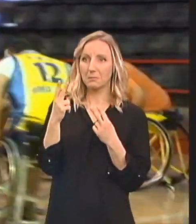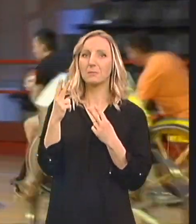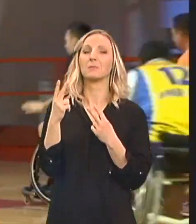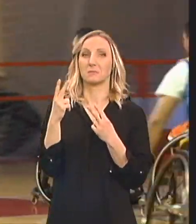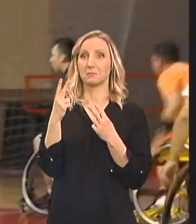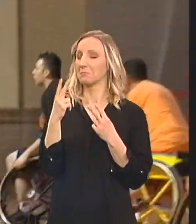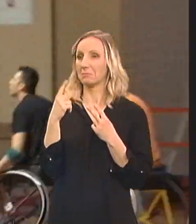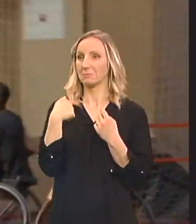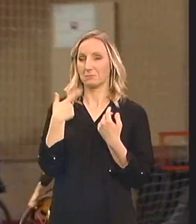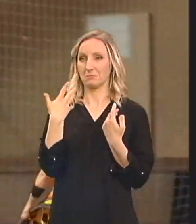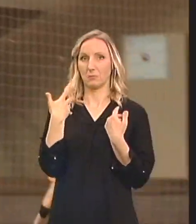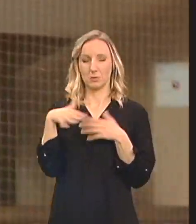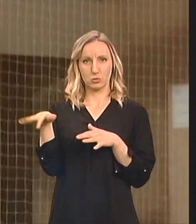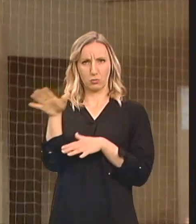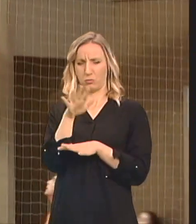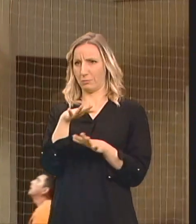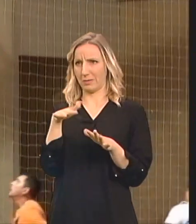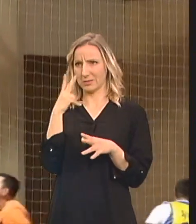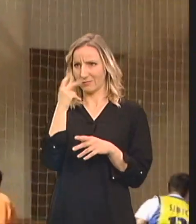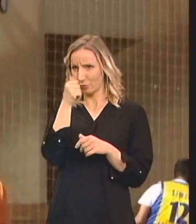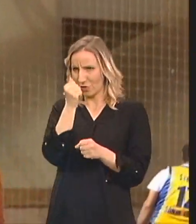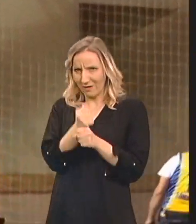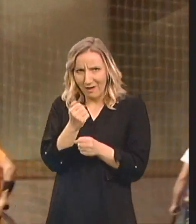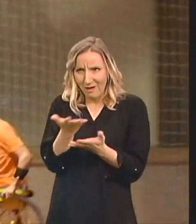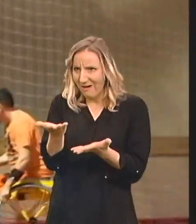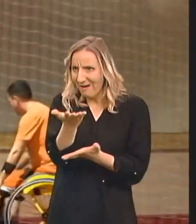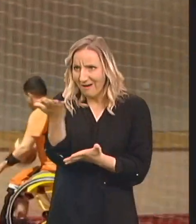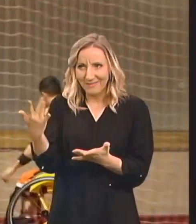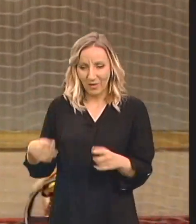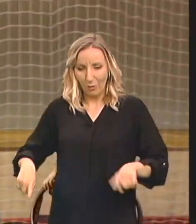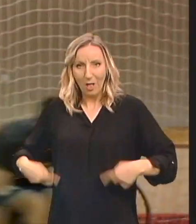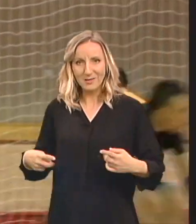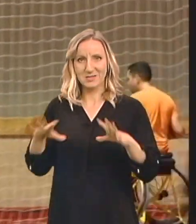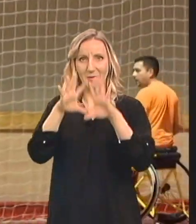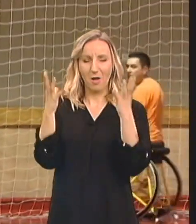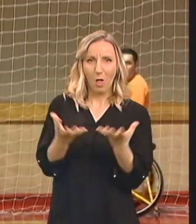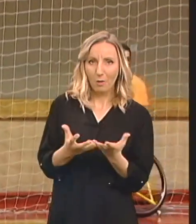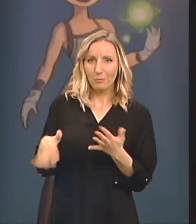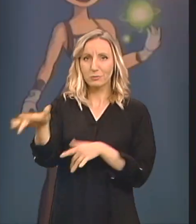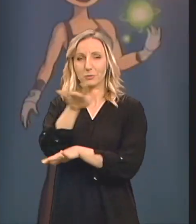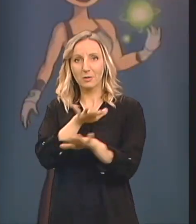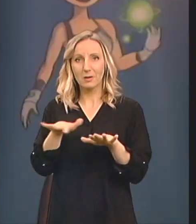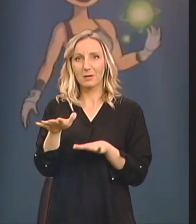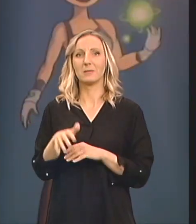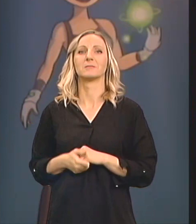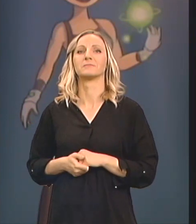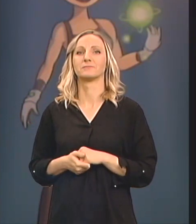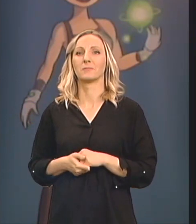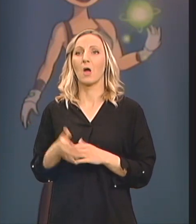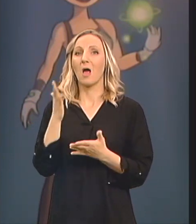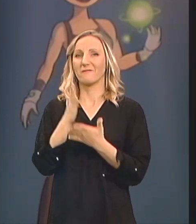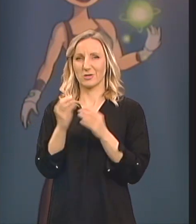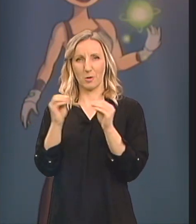Onako izgubljena kad sam sve njih vidjela Šta radi u tim kolicima sa tom loptom I pošto mi je ona već bila